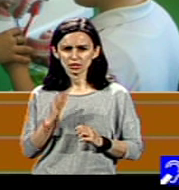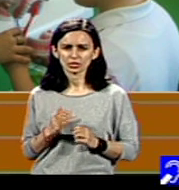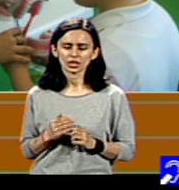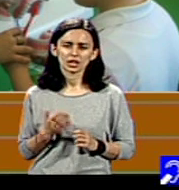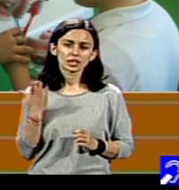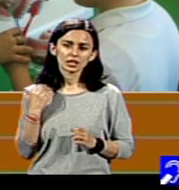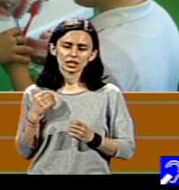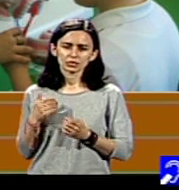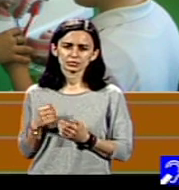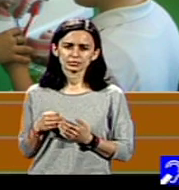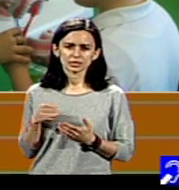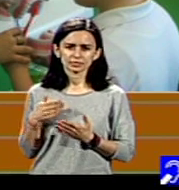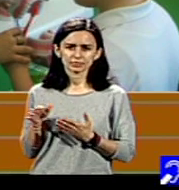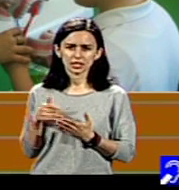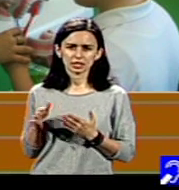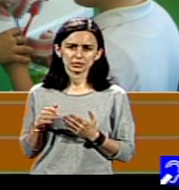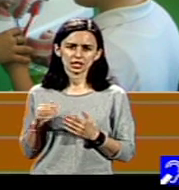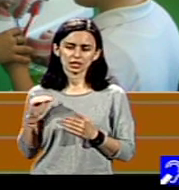copilor sub un anumit nivel.